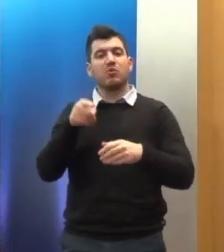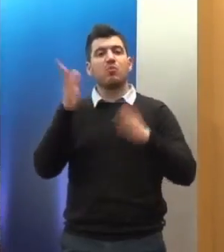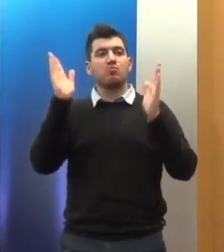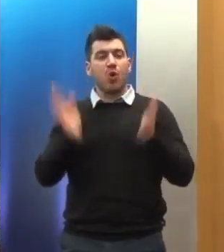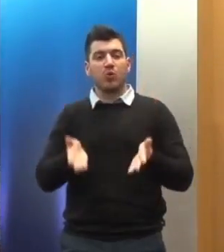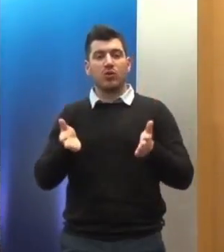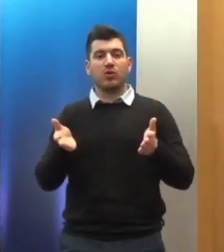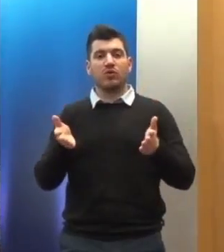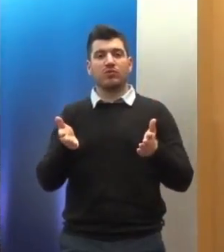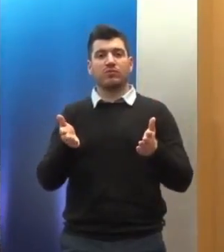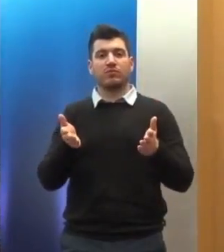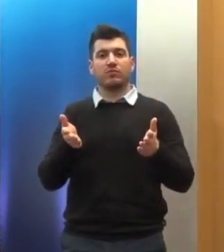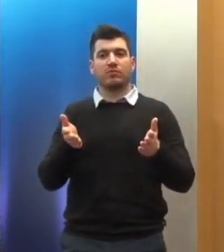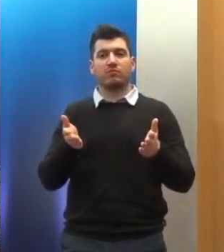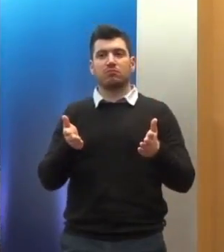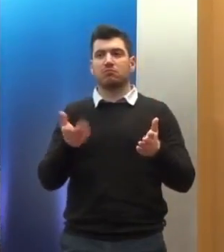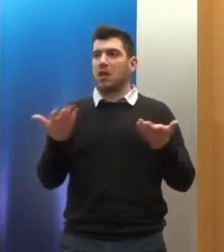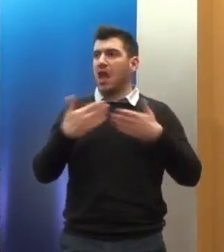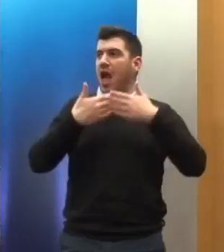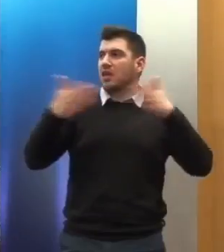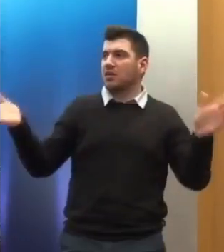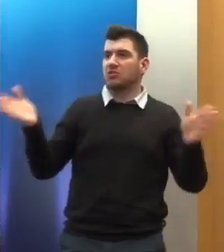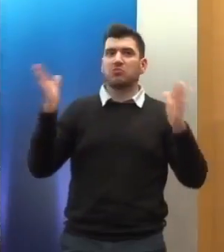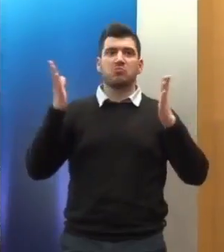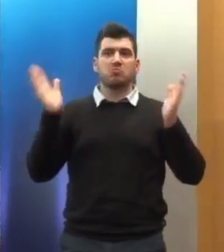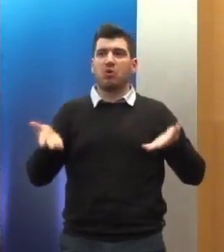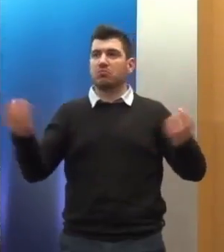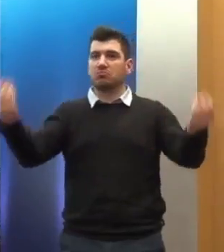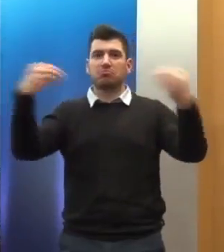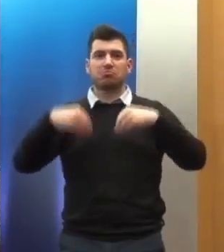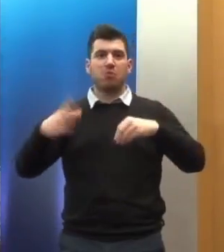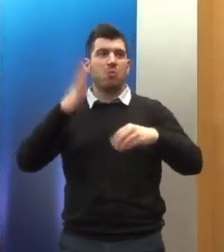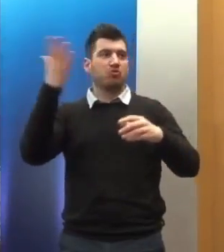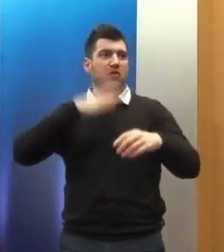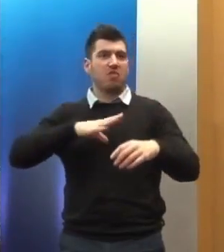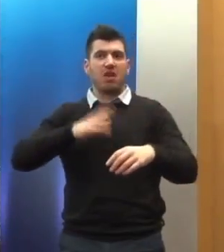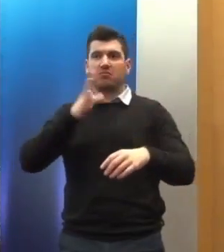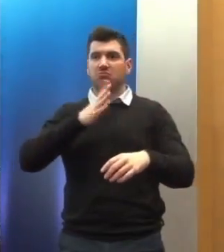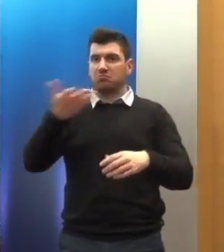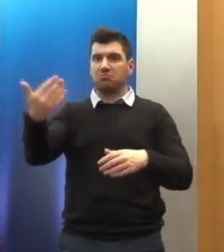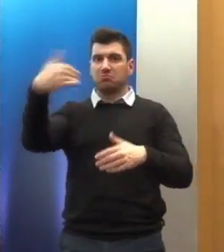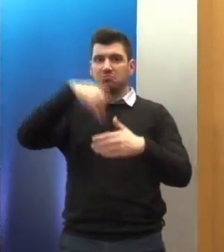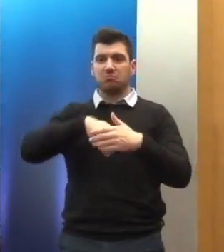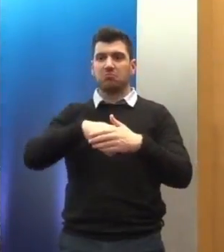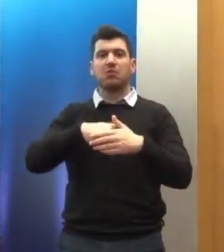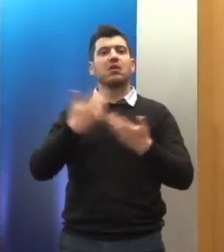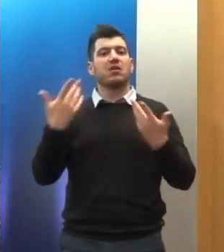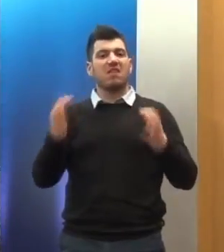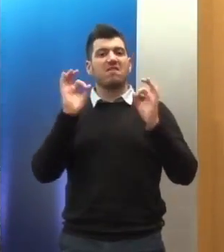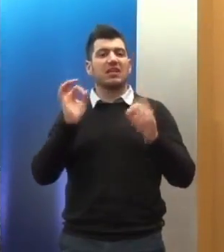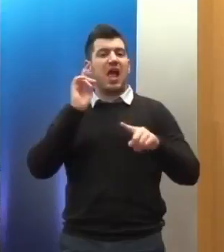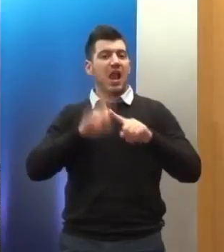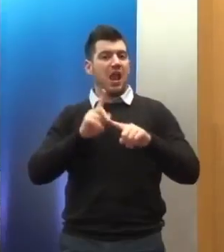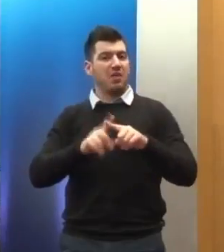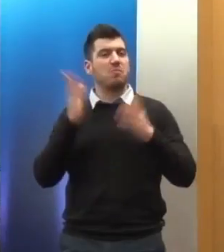ενδεχομένως ανοιχτές και ενδεχομένως εκεί θα έχουμε, υπάρχει αν θέλετε και περιθώριο η Ελλάδα να